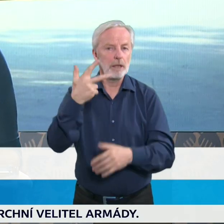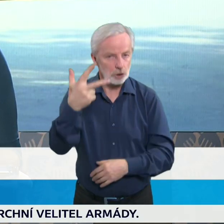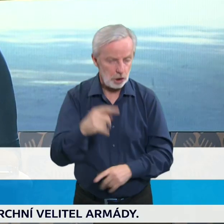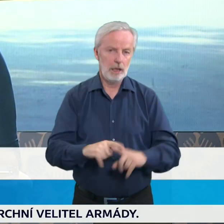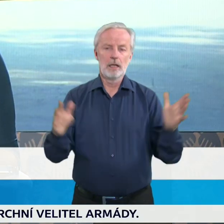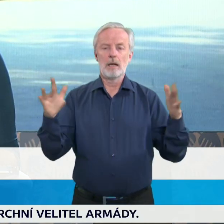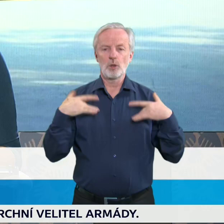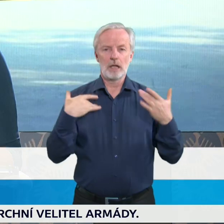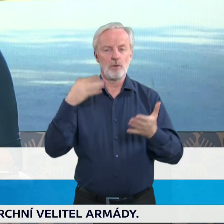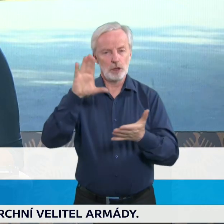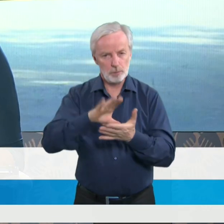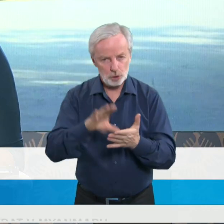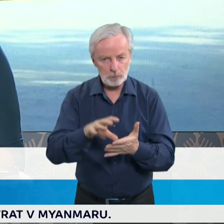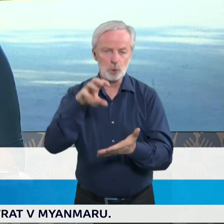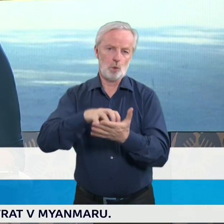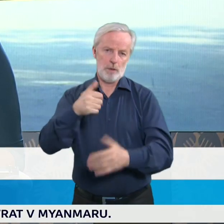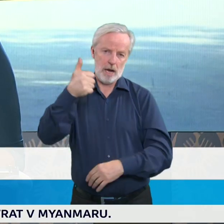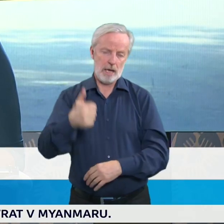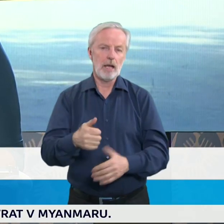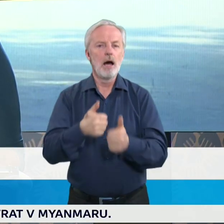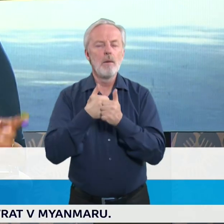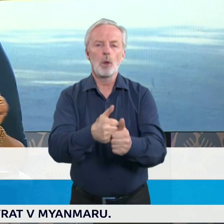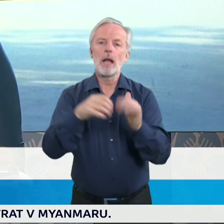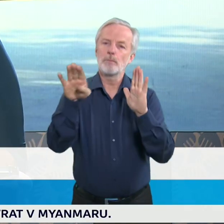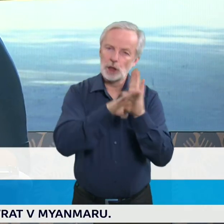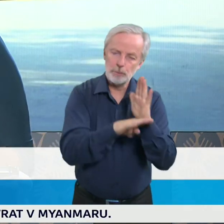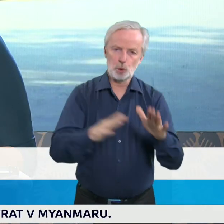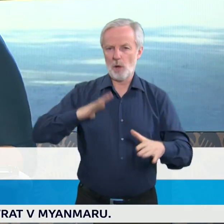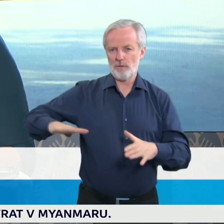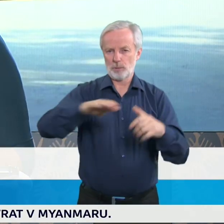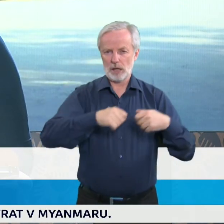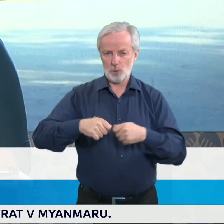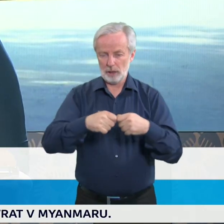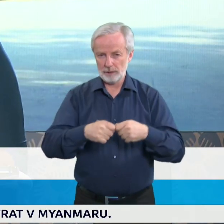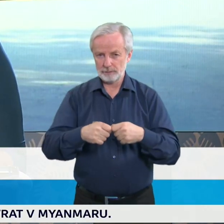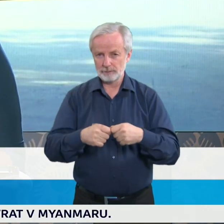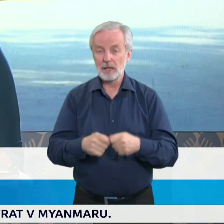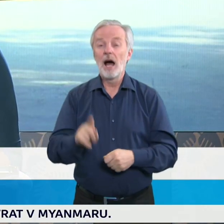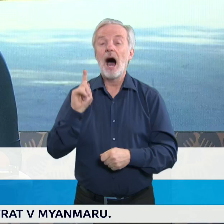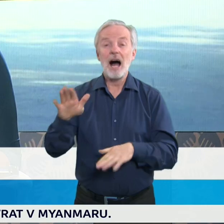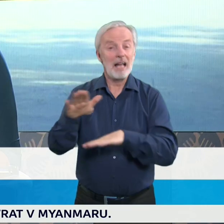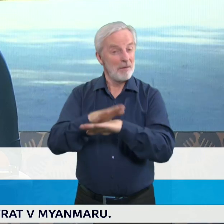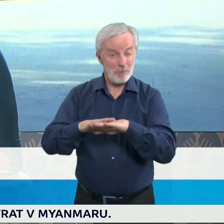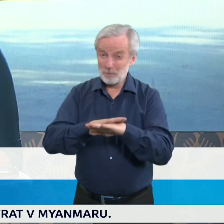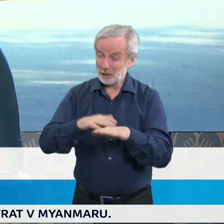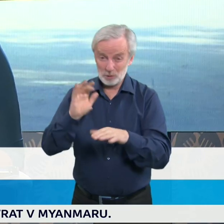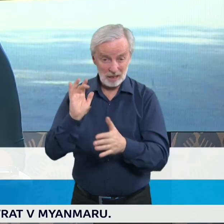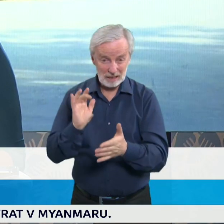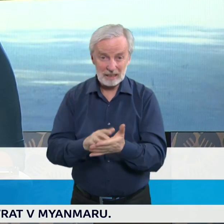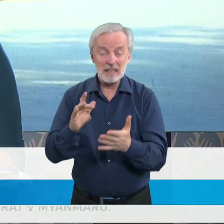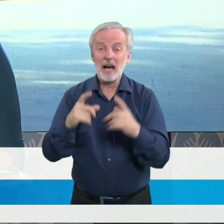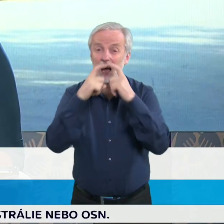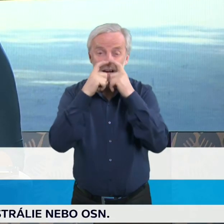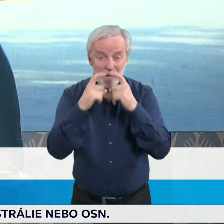rizikové třídy 1 podle příslušních předpisů Evropské unie. A pro minutí se naopak netýká zdravotnických obličejových masek